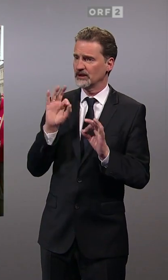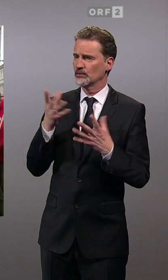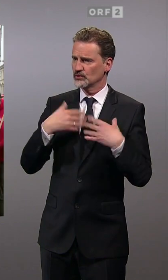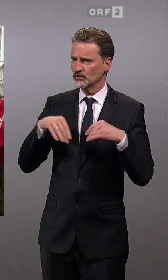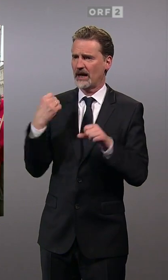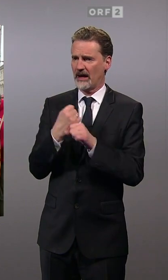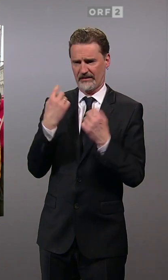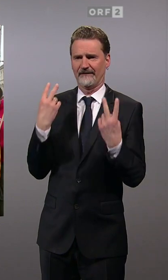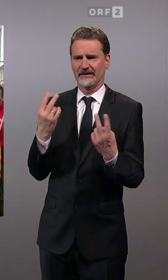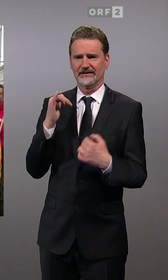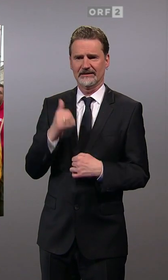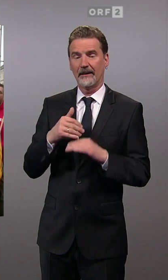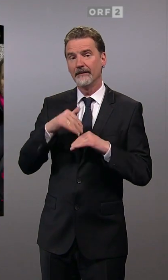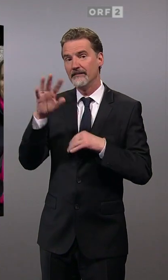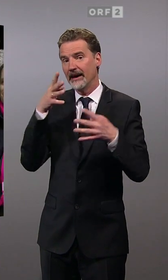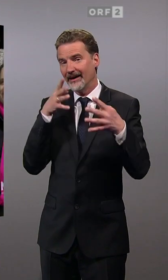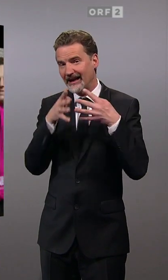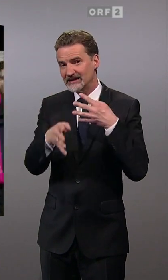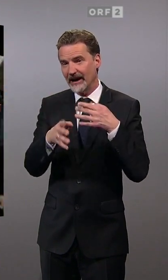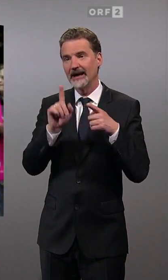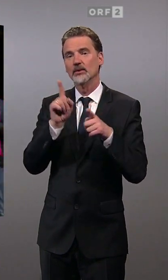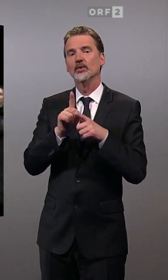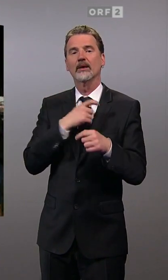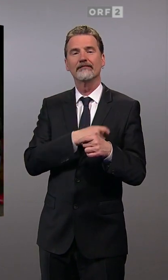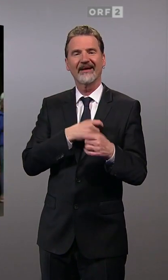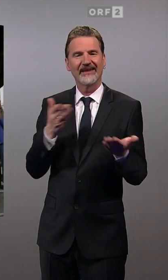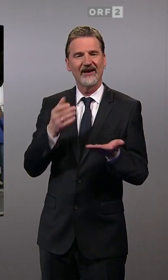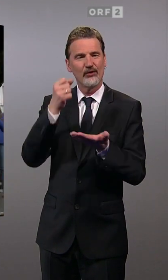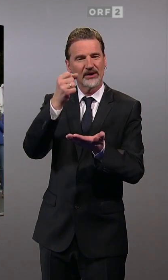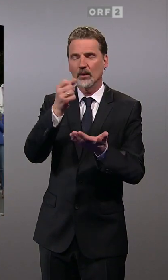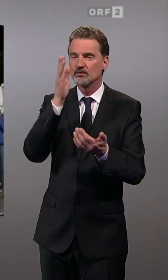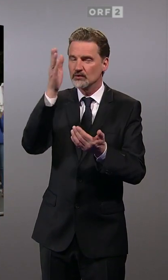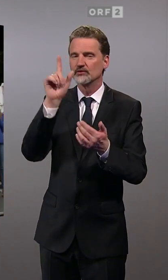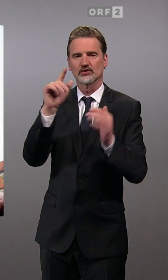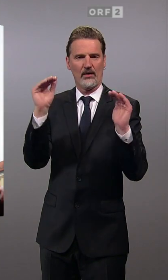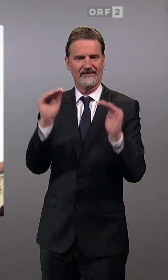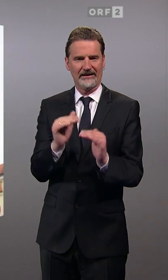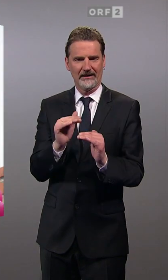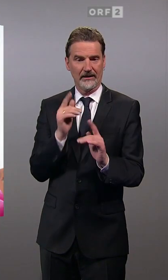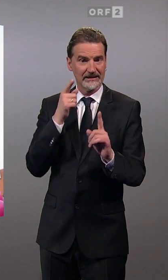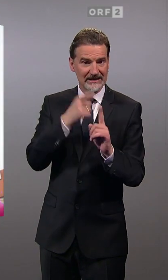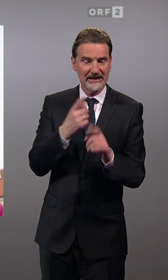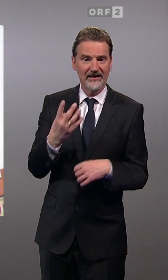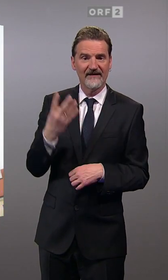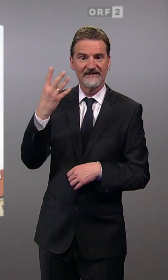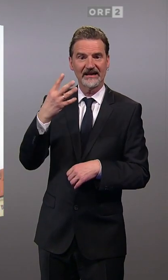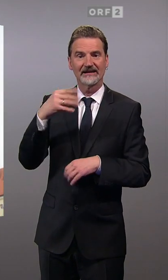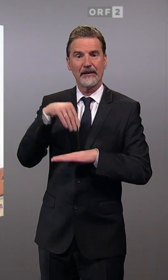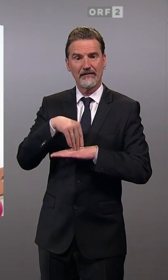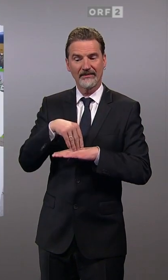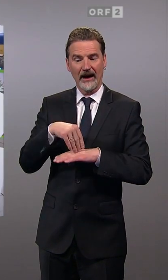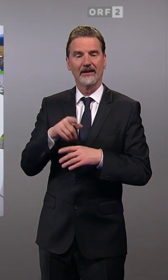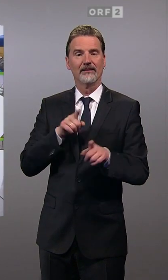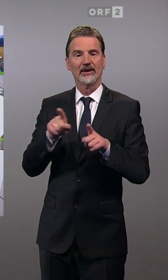Mehr Transparenz und eine niedrigere Parteienförderung brauche die Landespolitik. Ziel ist ein viertes Mandat und damit Klubstärke.